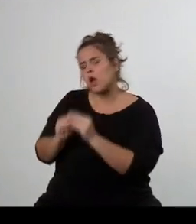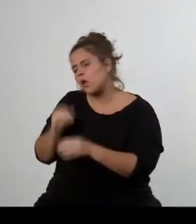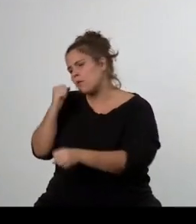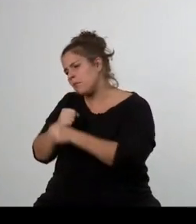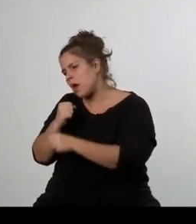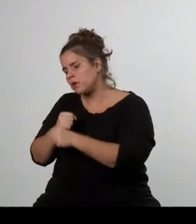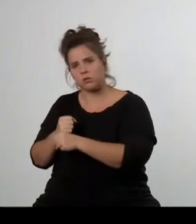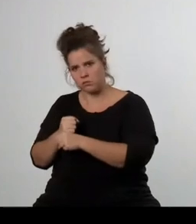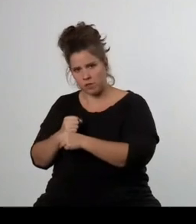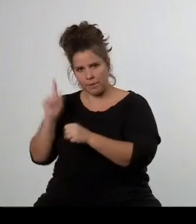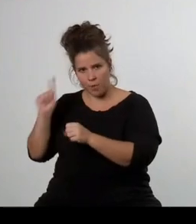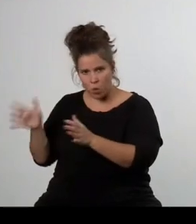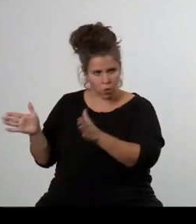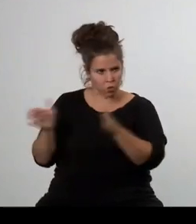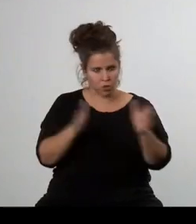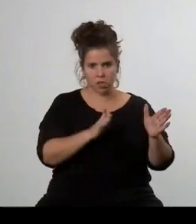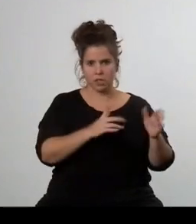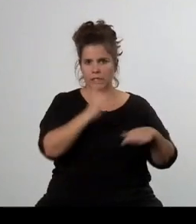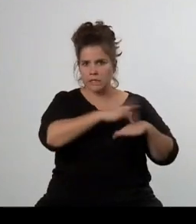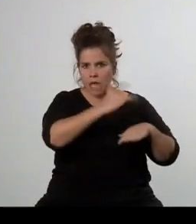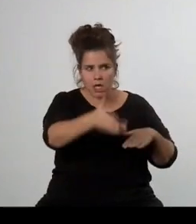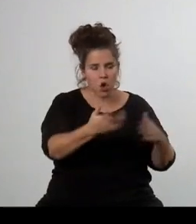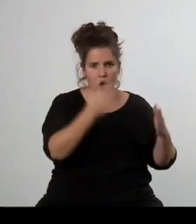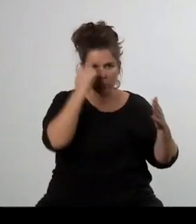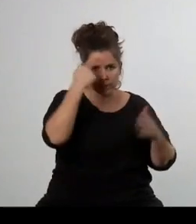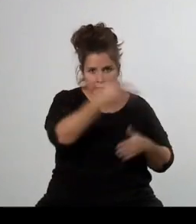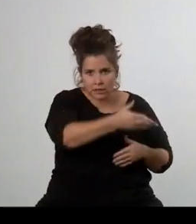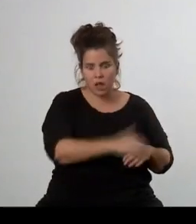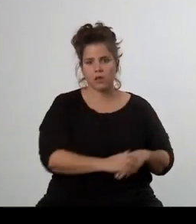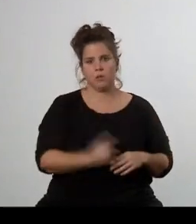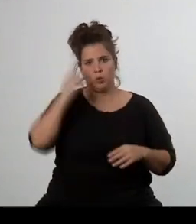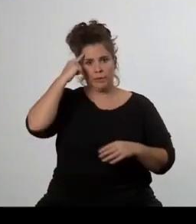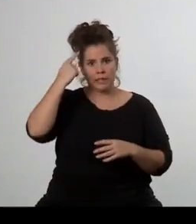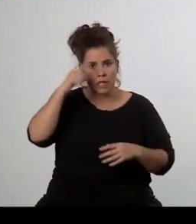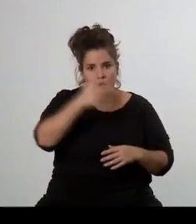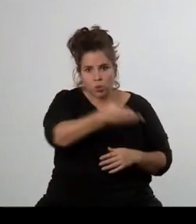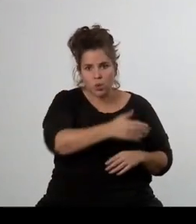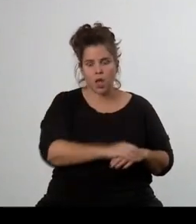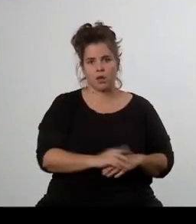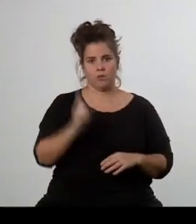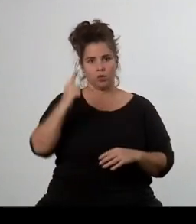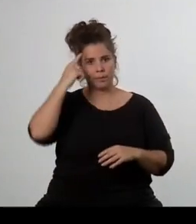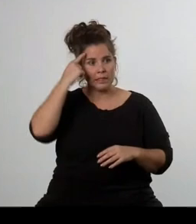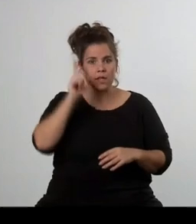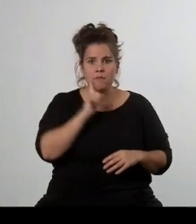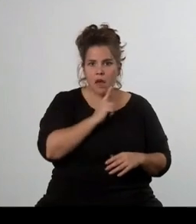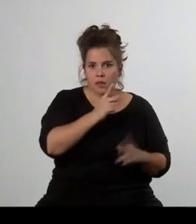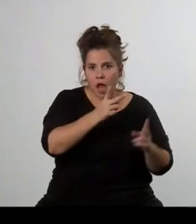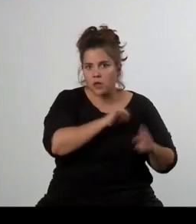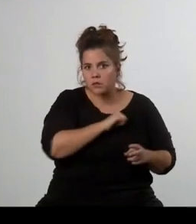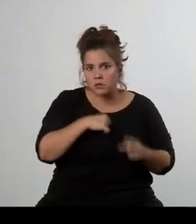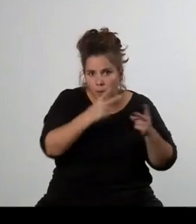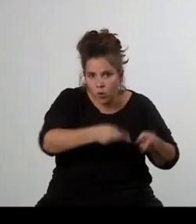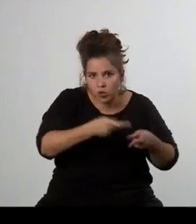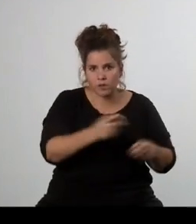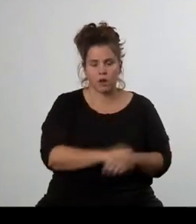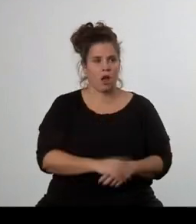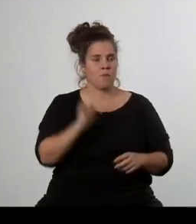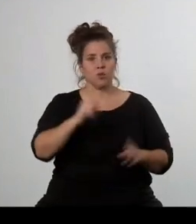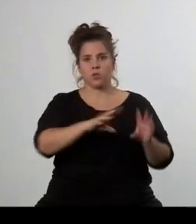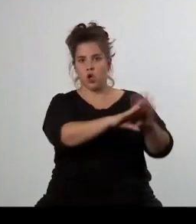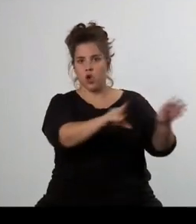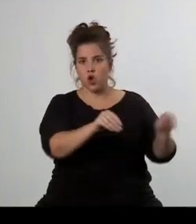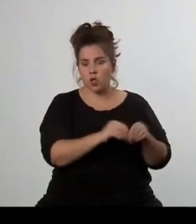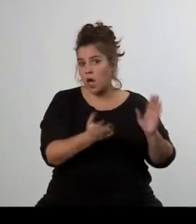jednoho člověka. Ať je to senior, ať je to žák nebo student, ať je to samoživitelka, či podnikající rodina,